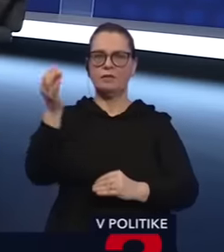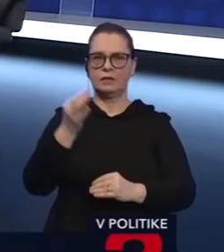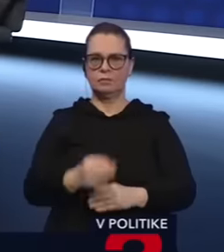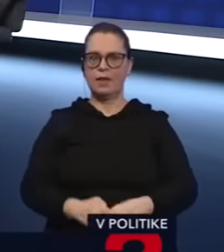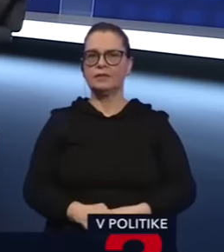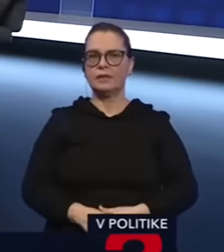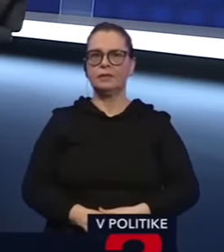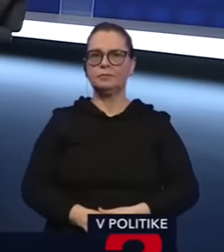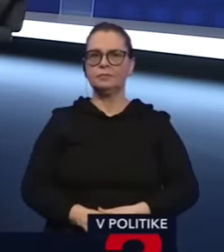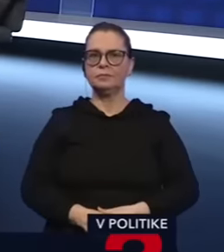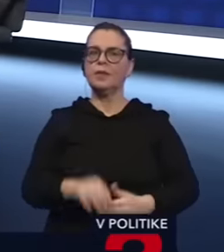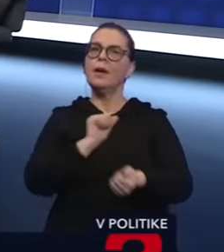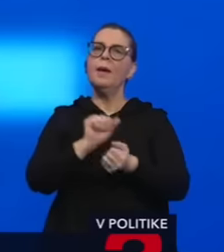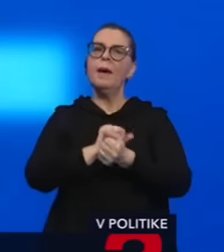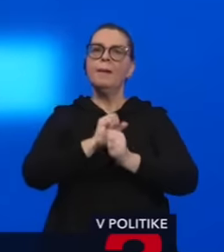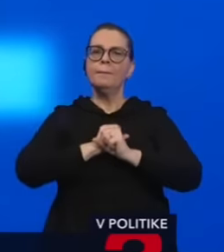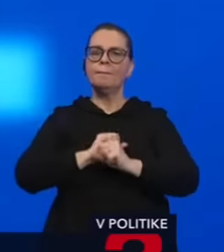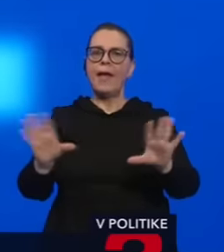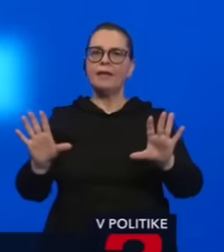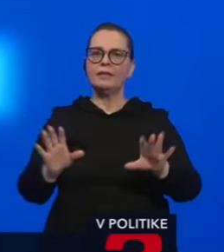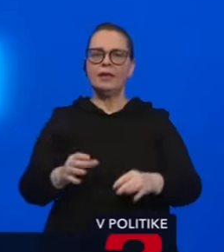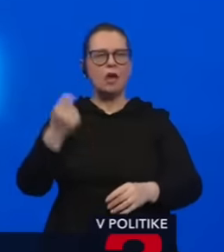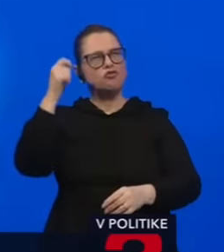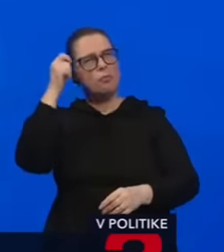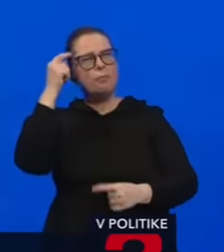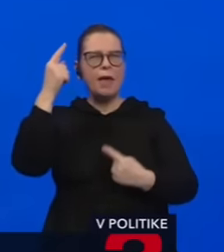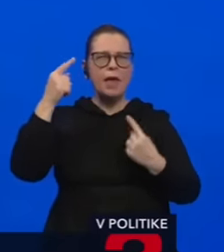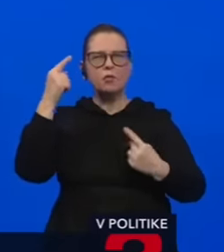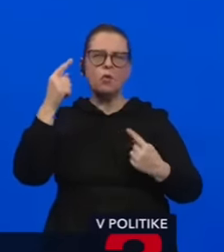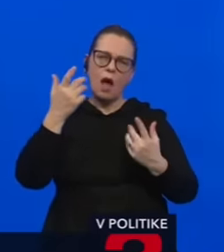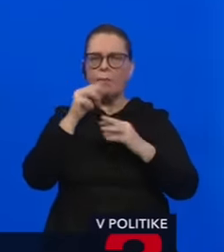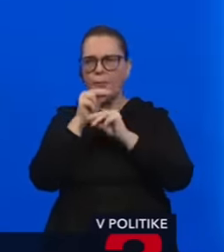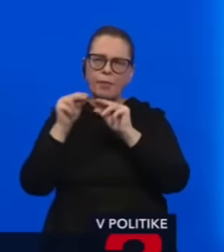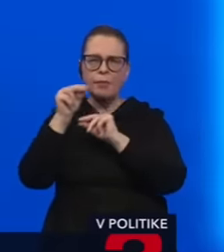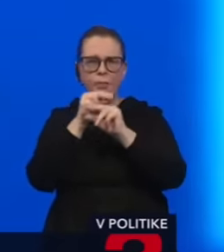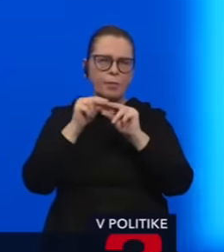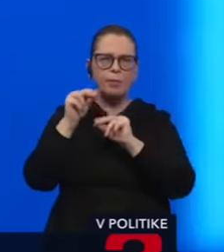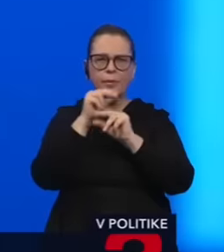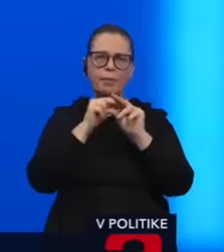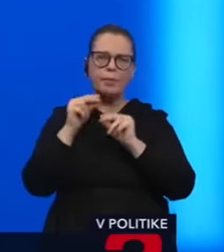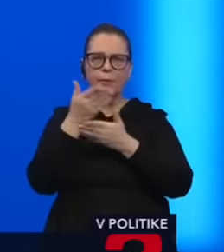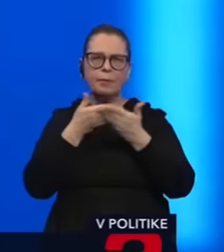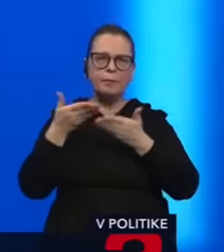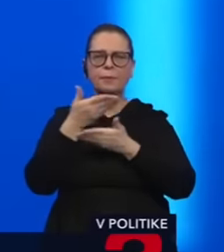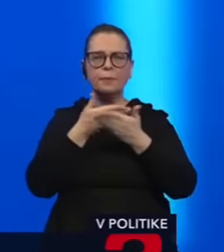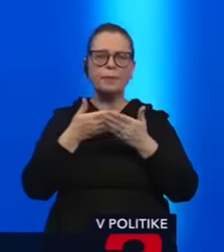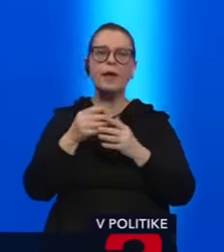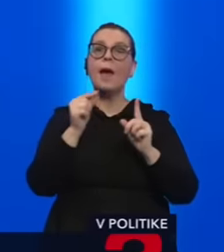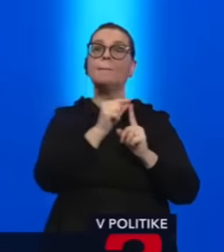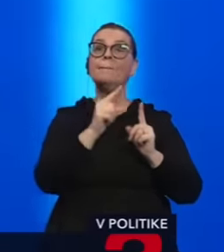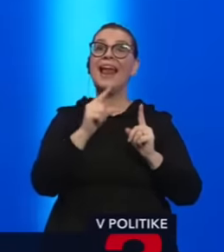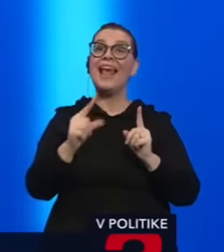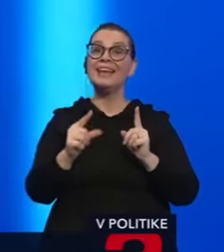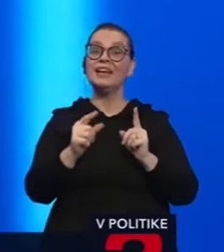lebo médiá otvorene špekulujú, respektíve, pardon, v kuloároch, sa hovorí, že Peter